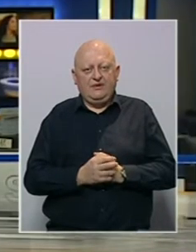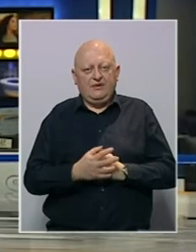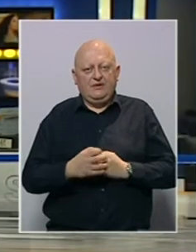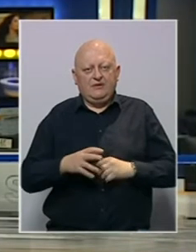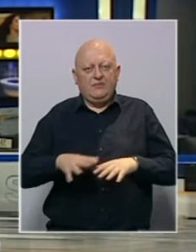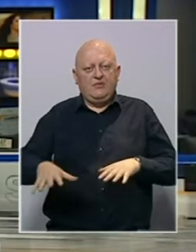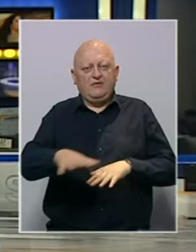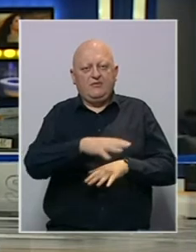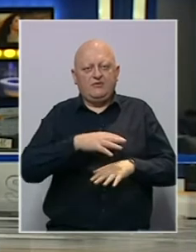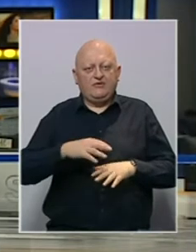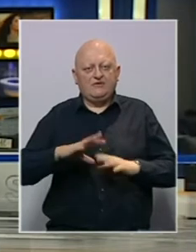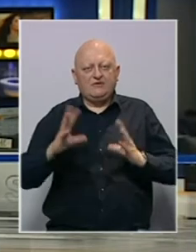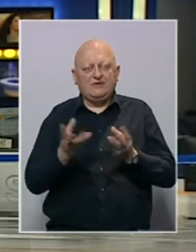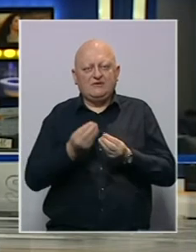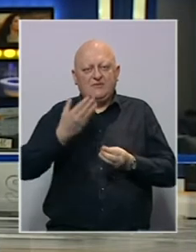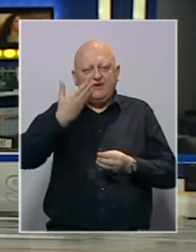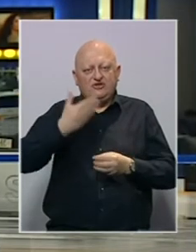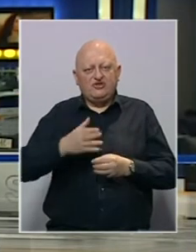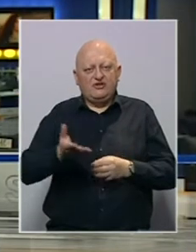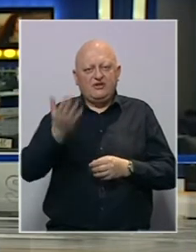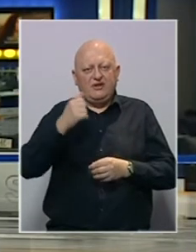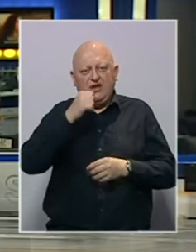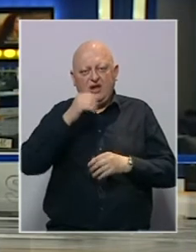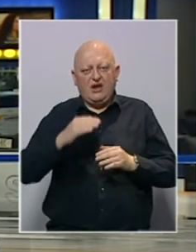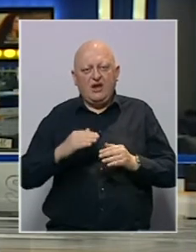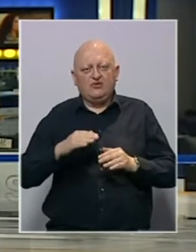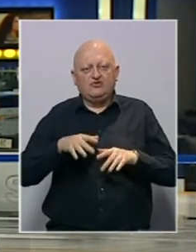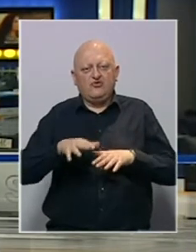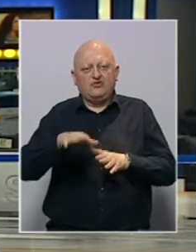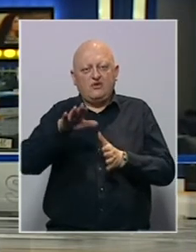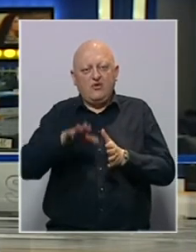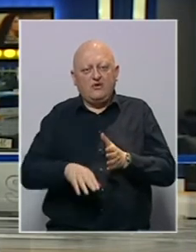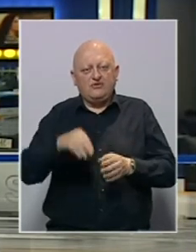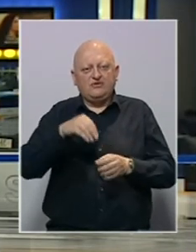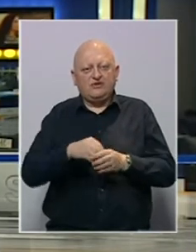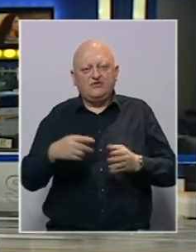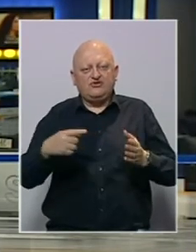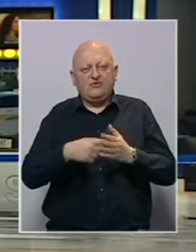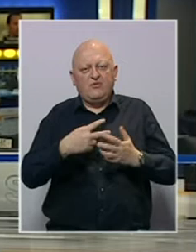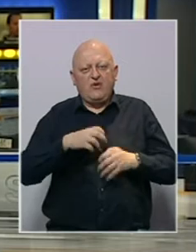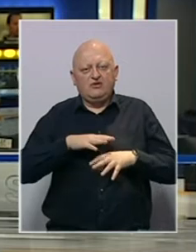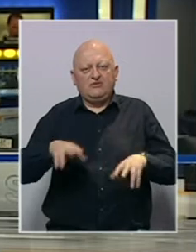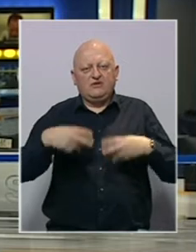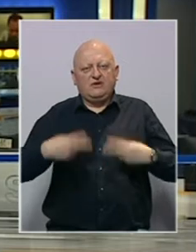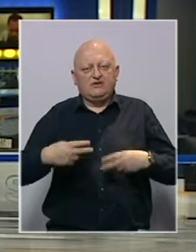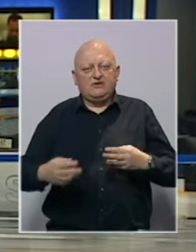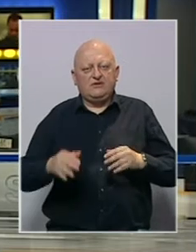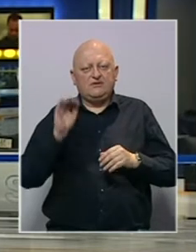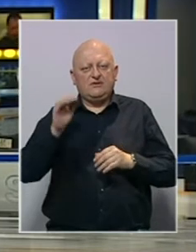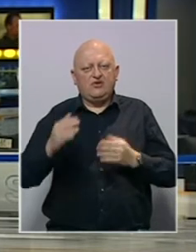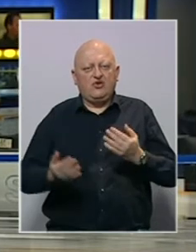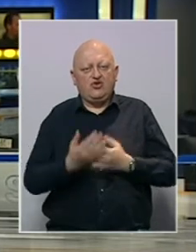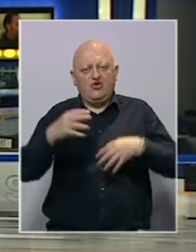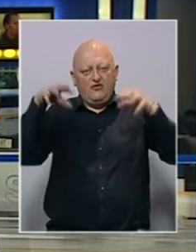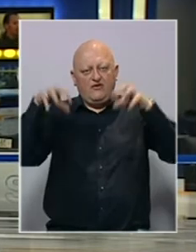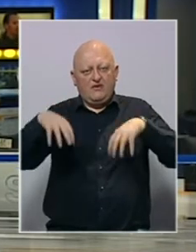Na popavljenim područjima zbrajaju se štete. Iako su vodostaju u opadanju, stanovništvo pogućeno poplavama strahuje